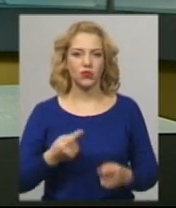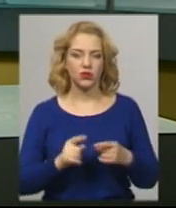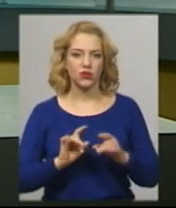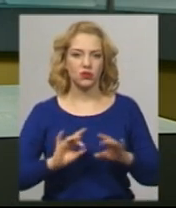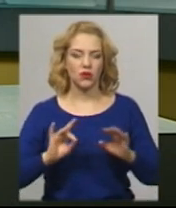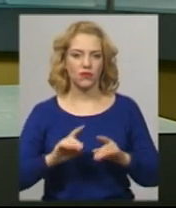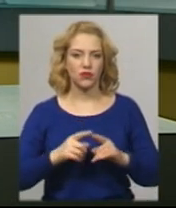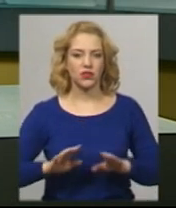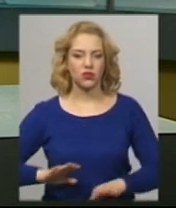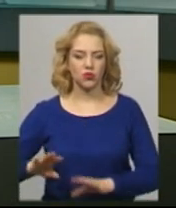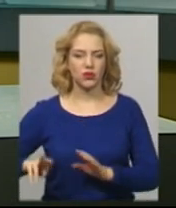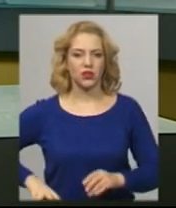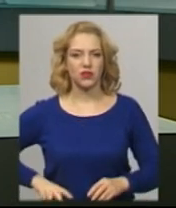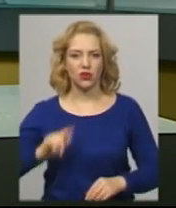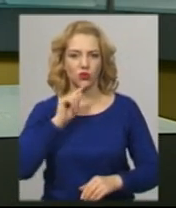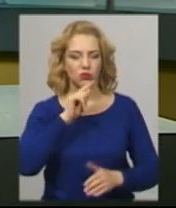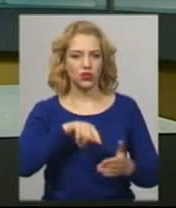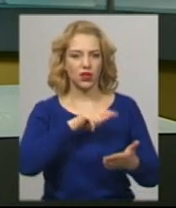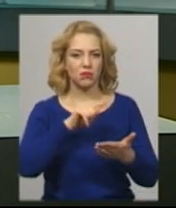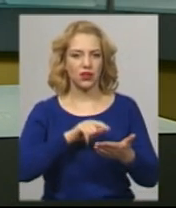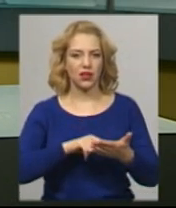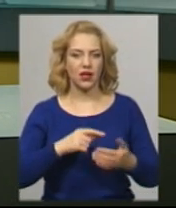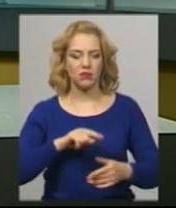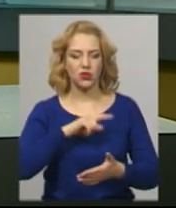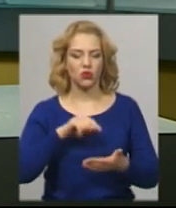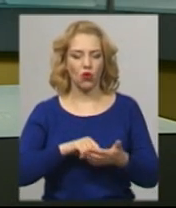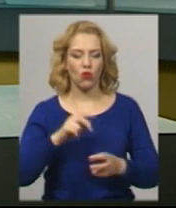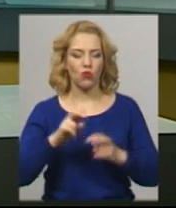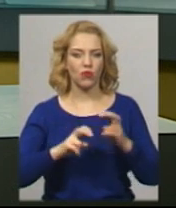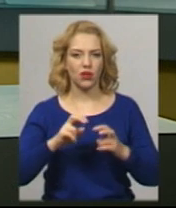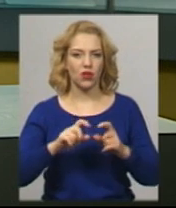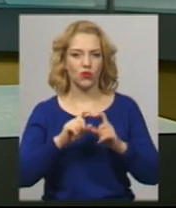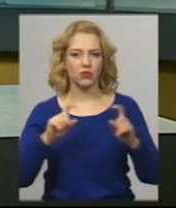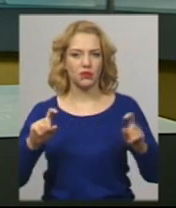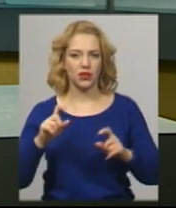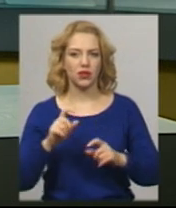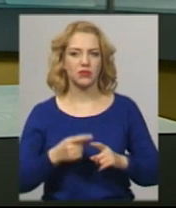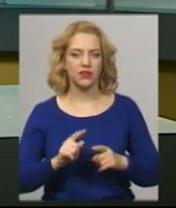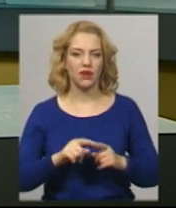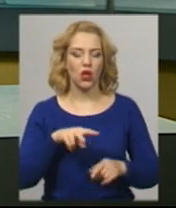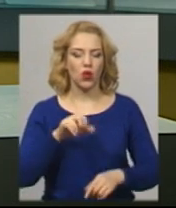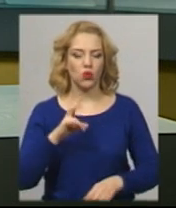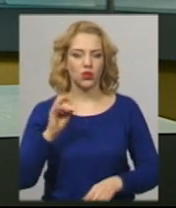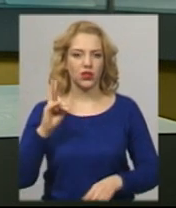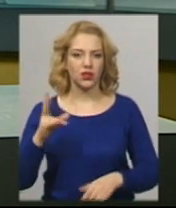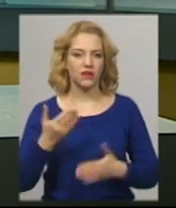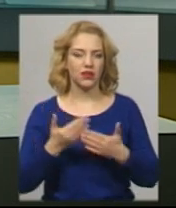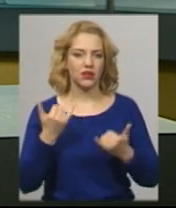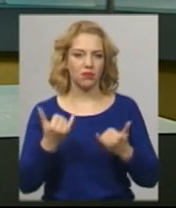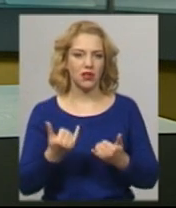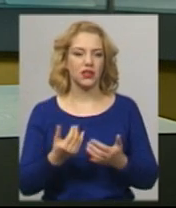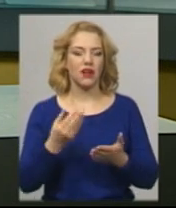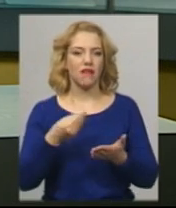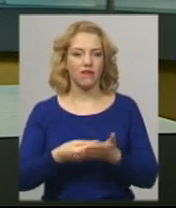розповів заступник директора з економічних питань міського комунального підприємства «Хмельницькводоканал» Олексій Лункін. За його словами, відтепер вартість